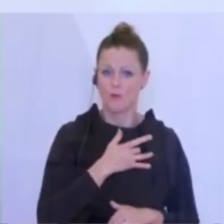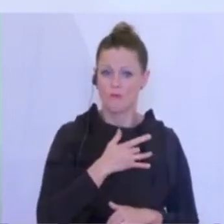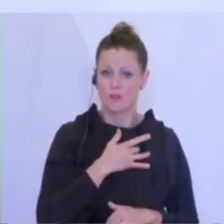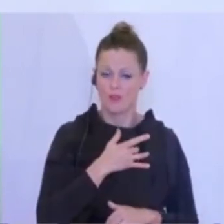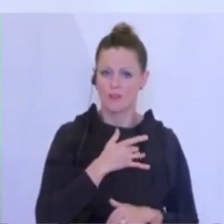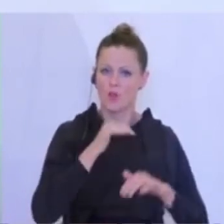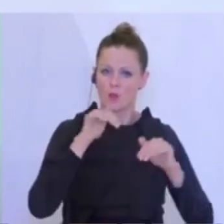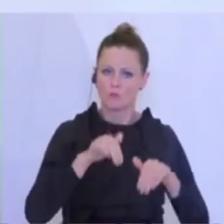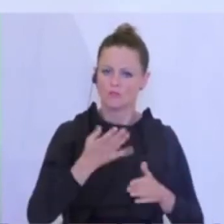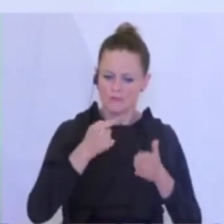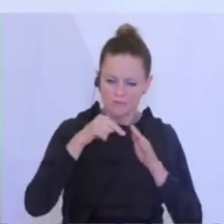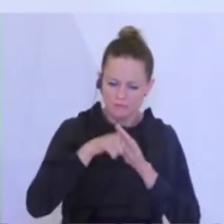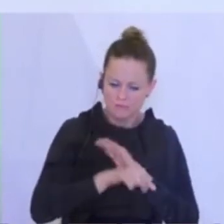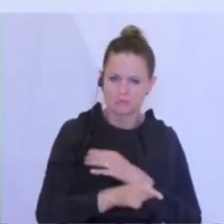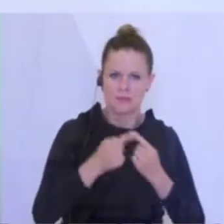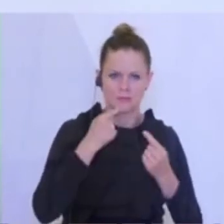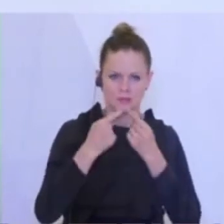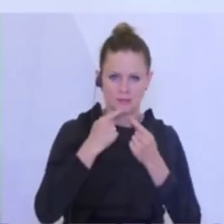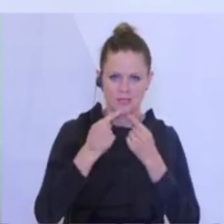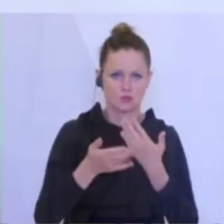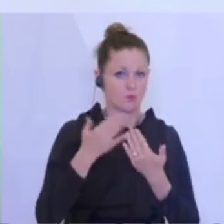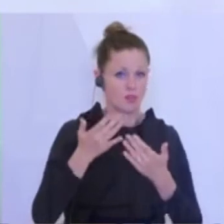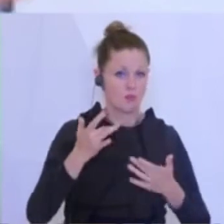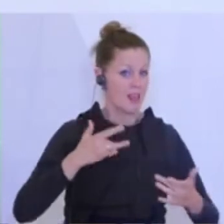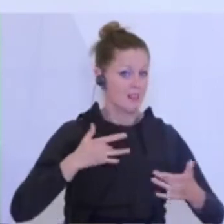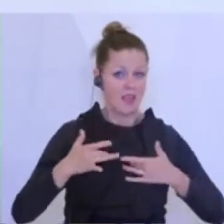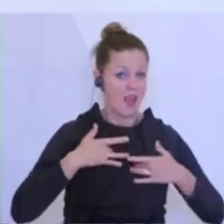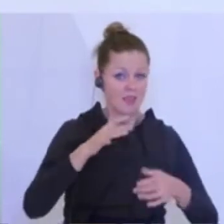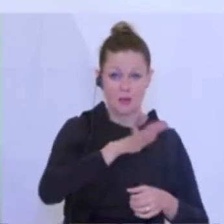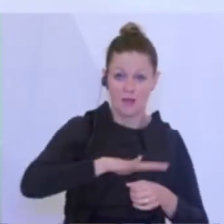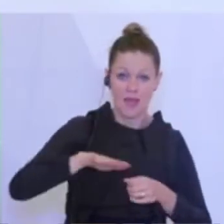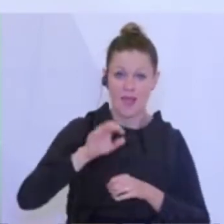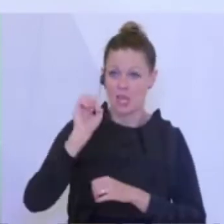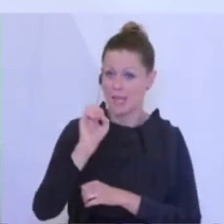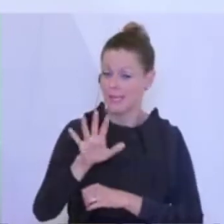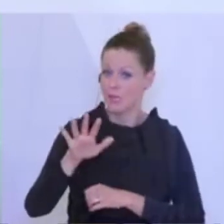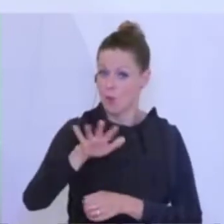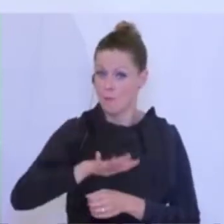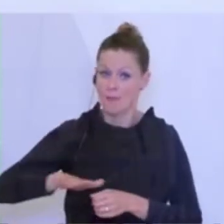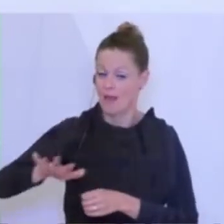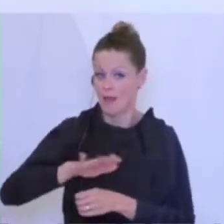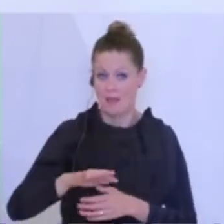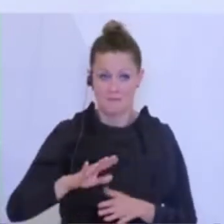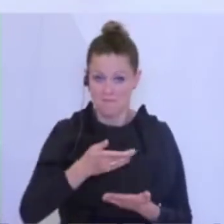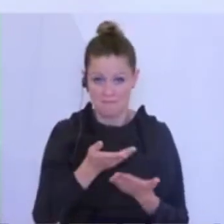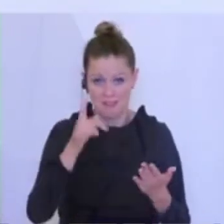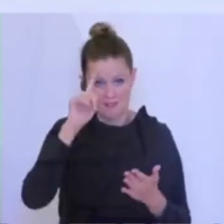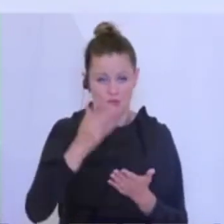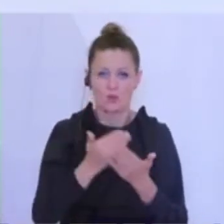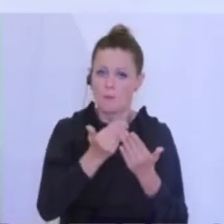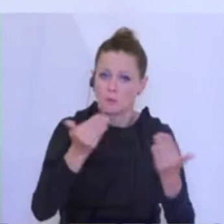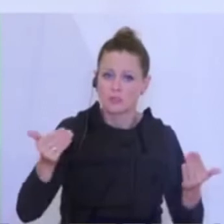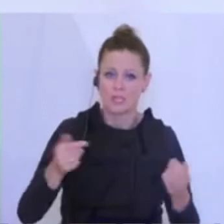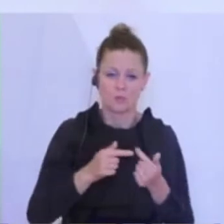weiter vertiefen. Etwa im Theaterbereich, im Kinobereich, die sind ja alle bekannt, Museumsbereich